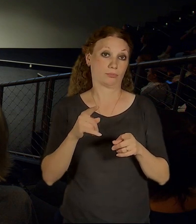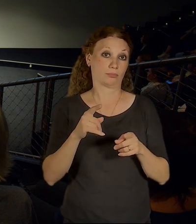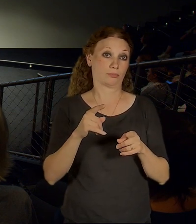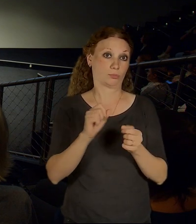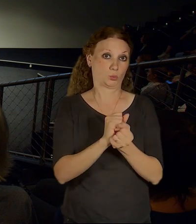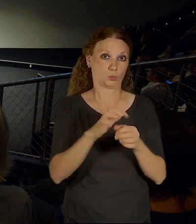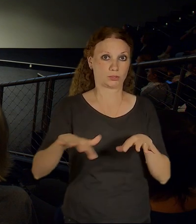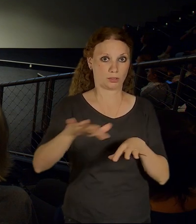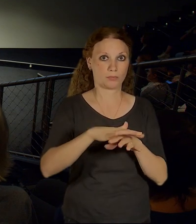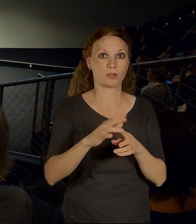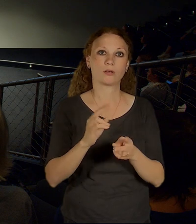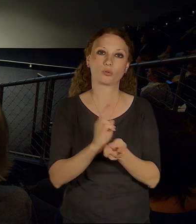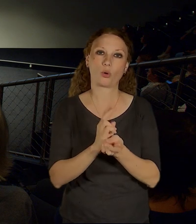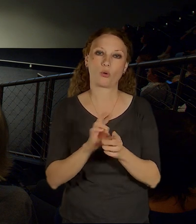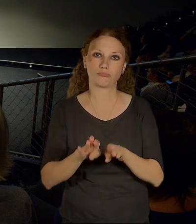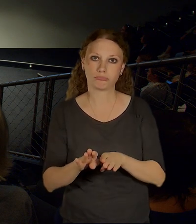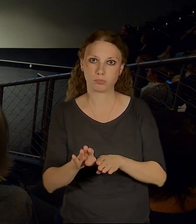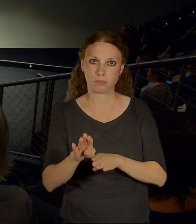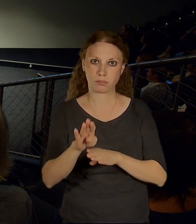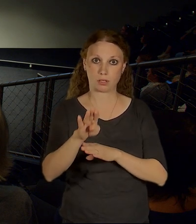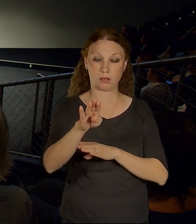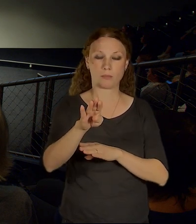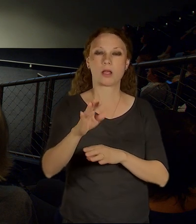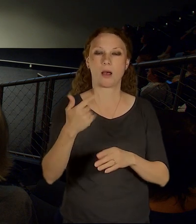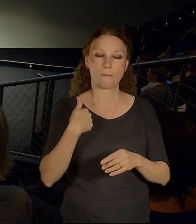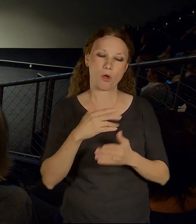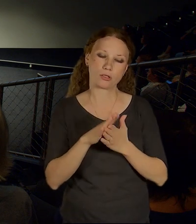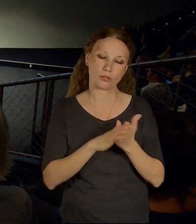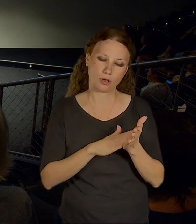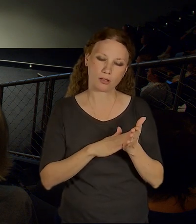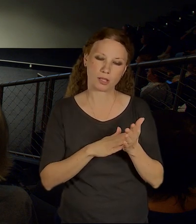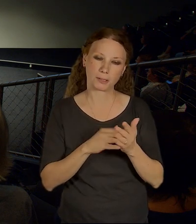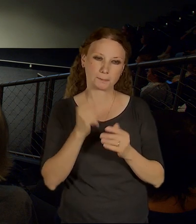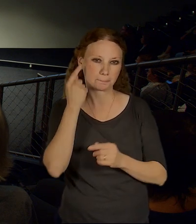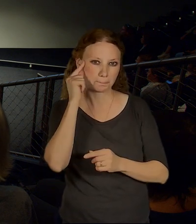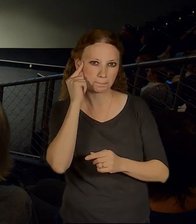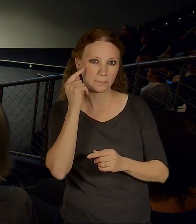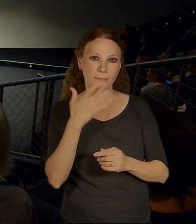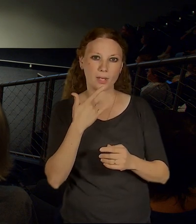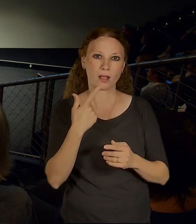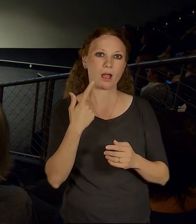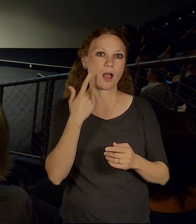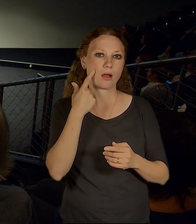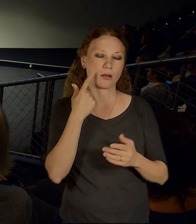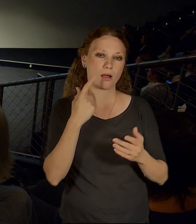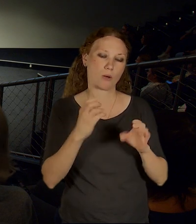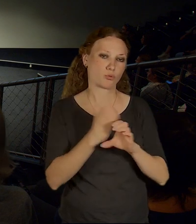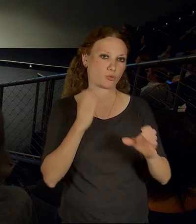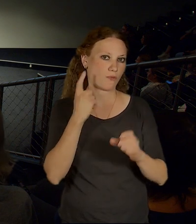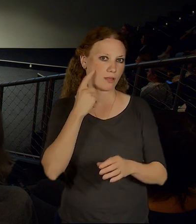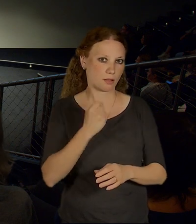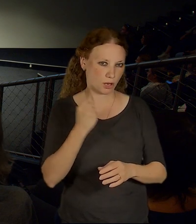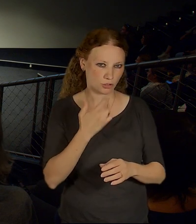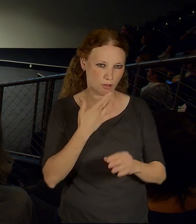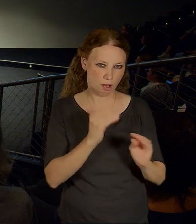Radlicím stoupal, tak když jsme začali řešit, vlastně ten autobusák dostali na